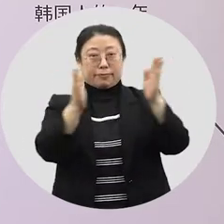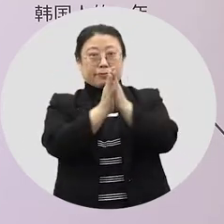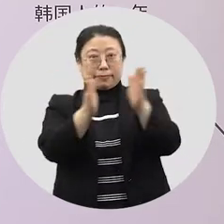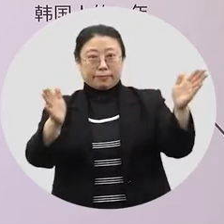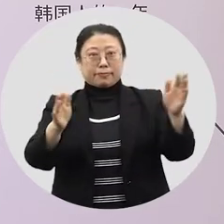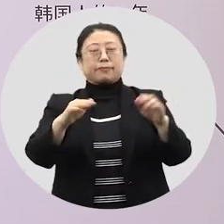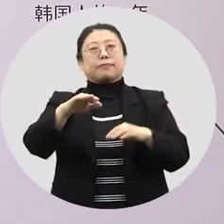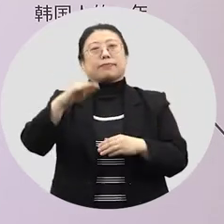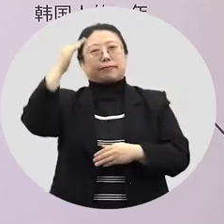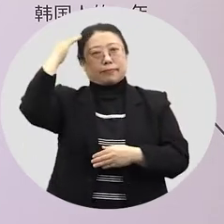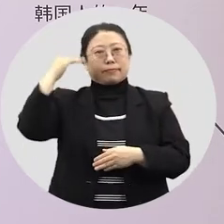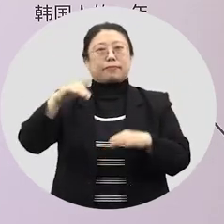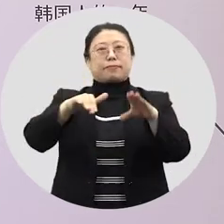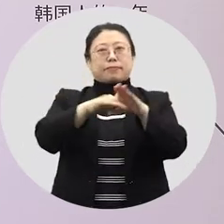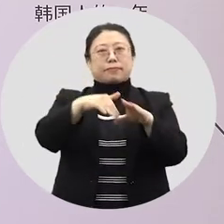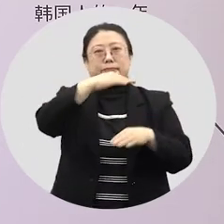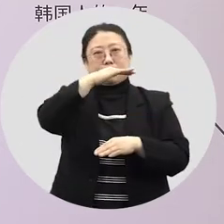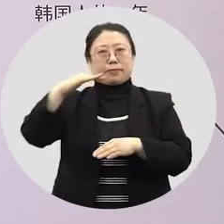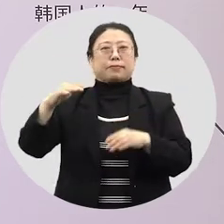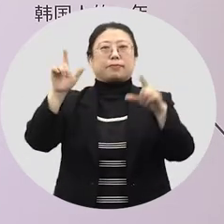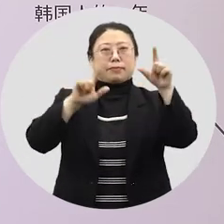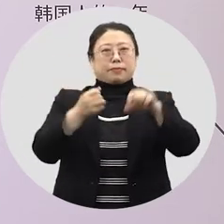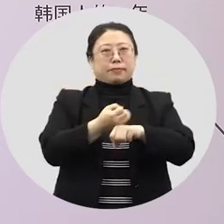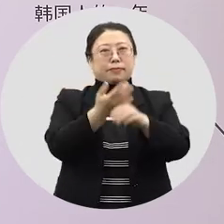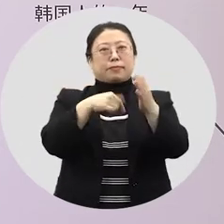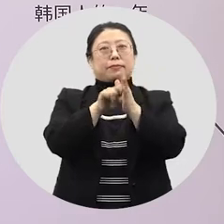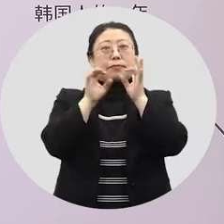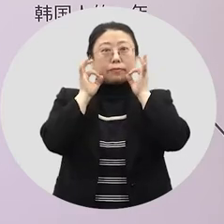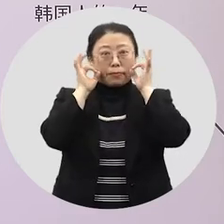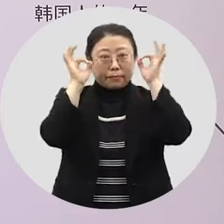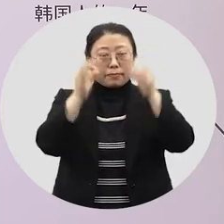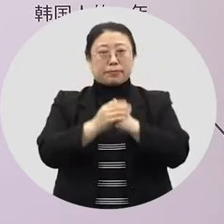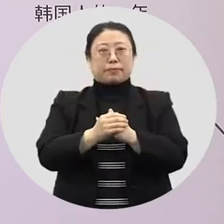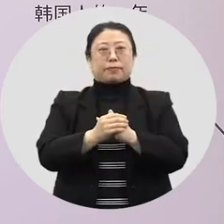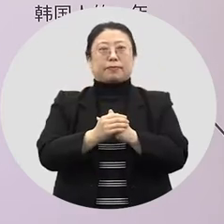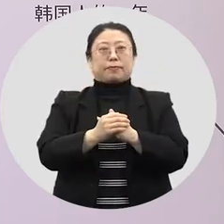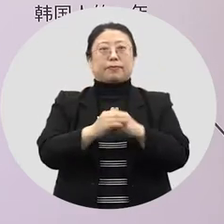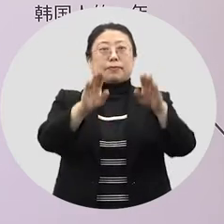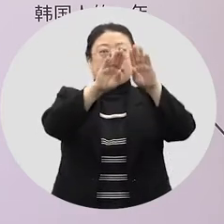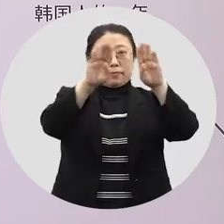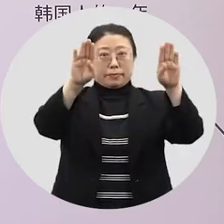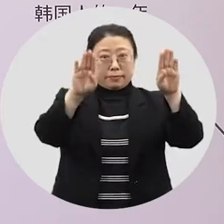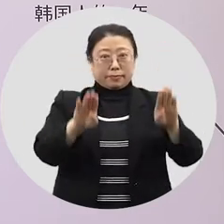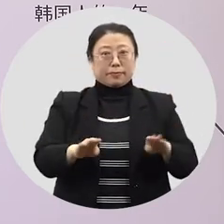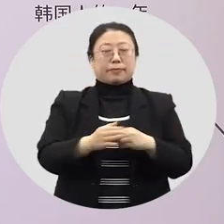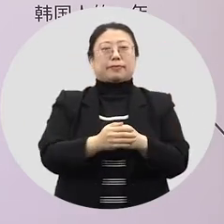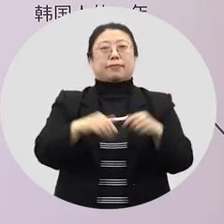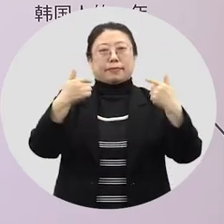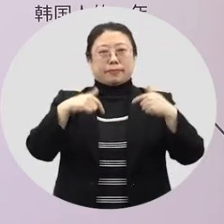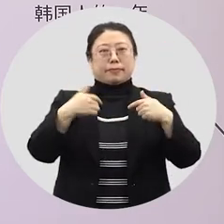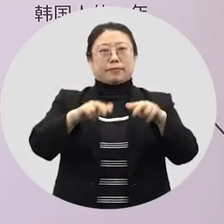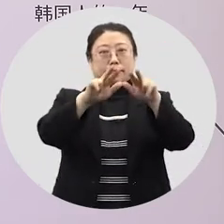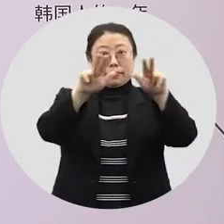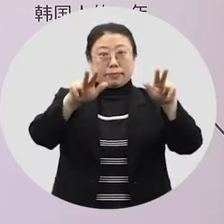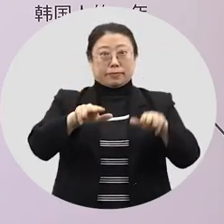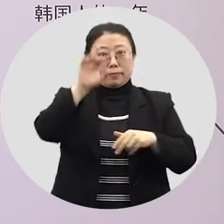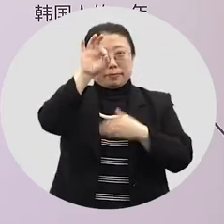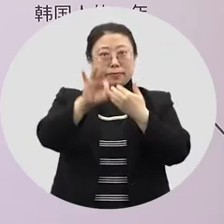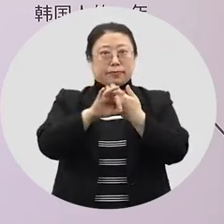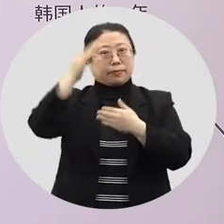문화의 원래 모습을 올바르게 전달하기 위해 노력해왔어요. 국립민속박물관 상설전시관에는